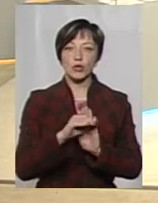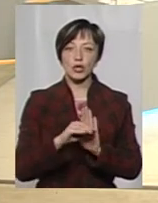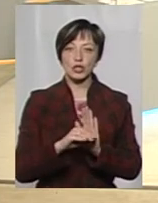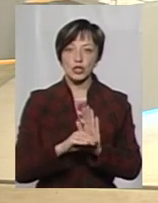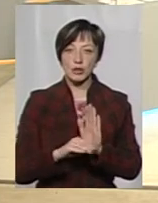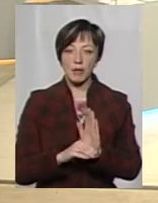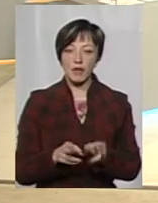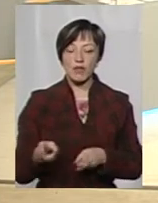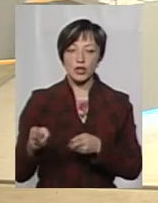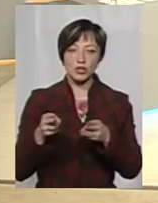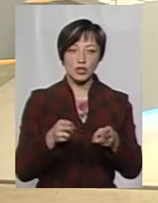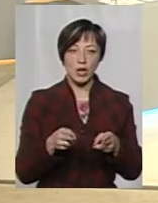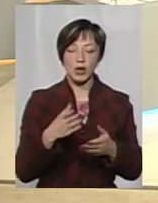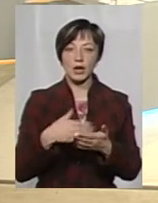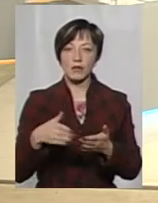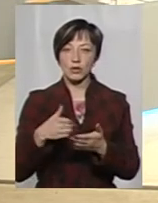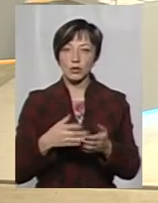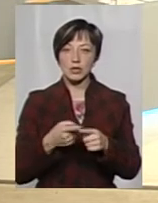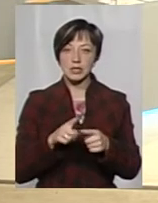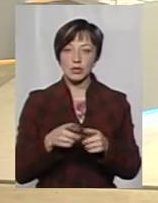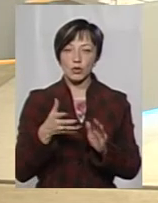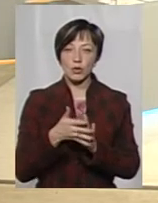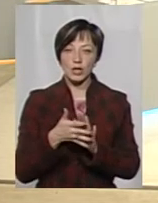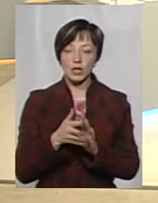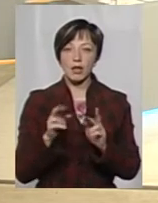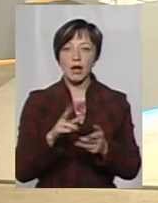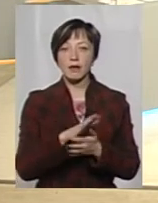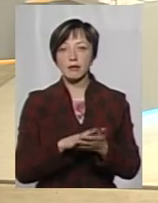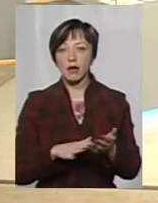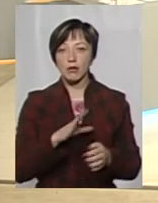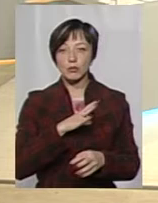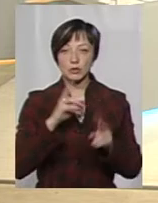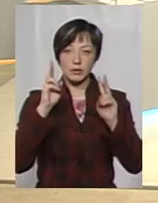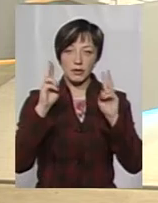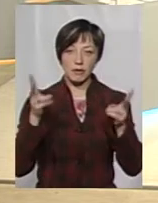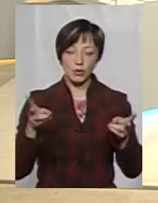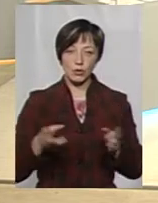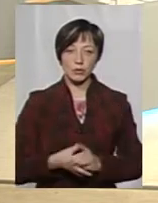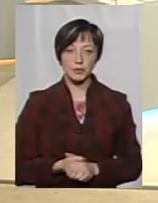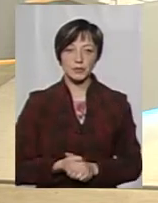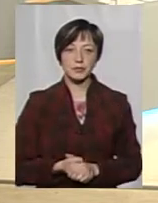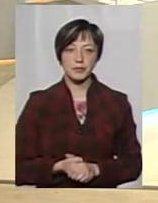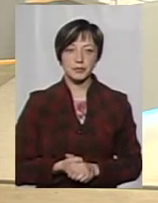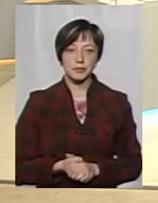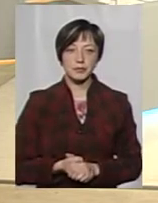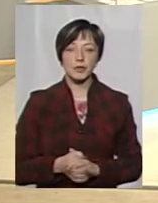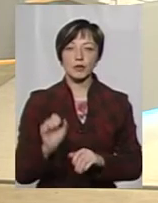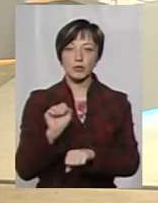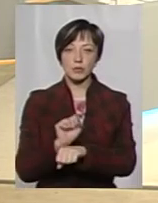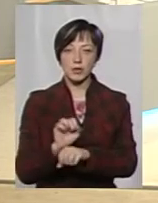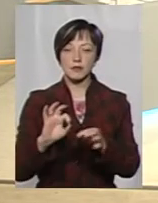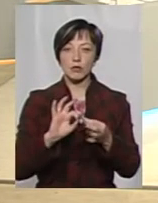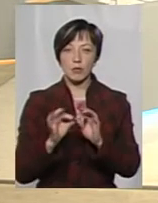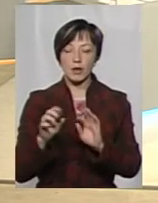виїжджають і ліквідовують ці утечки. Як далі бути – невідомо. Я прошу вас на цьому етапі